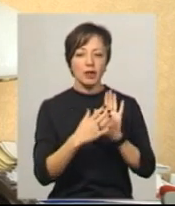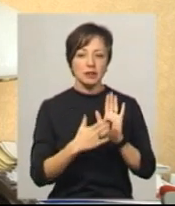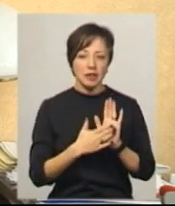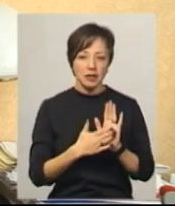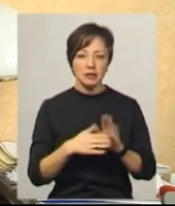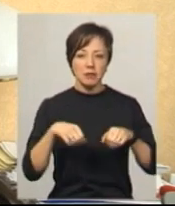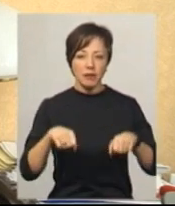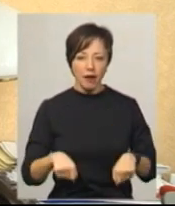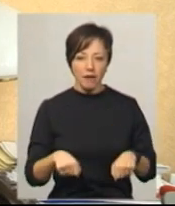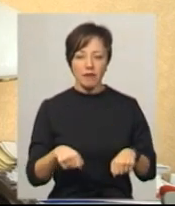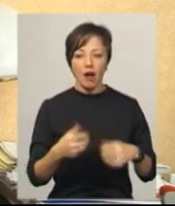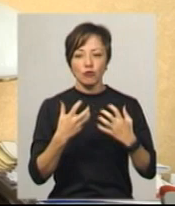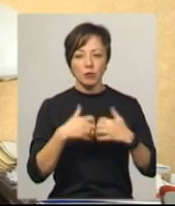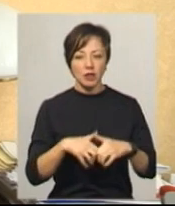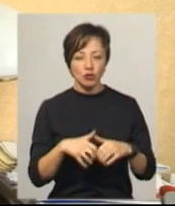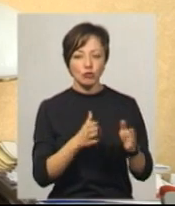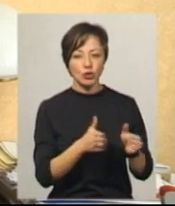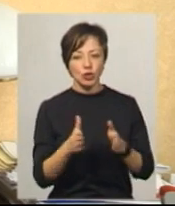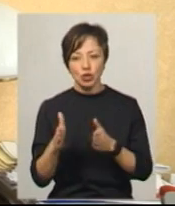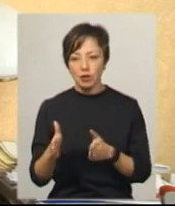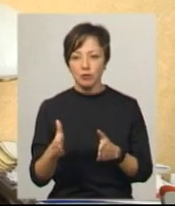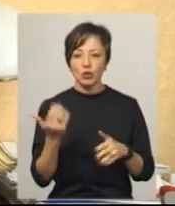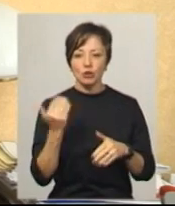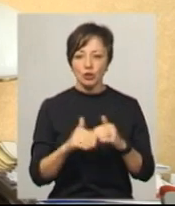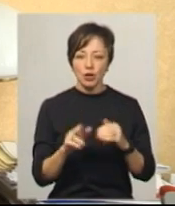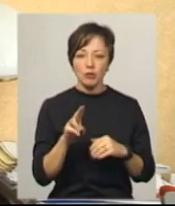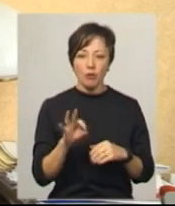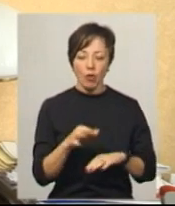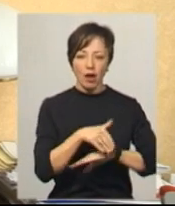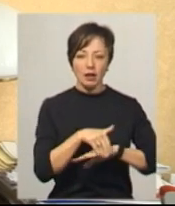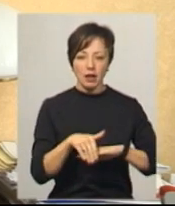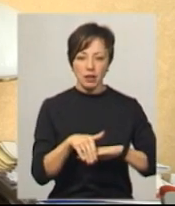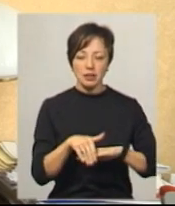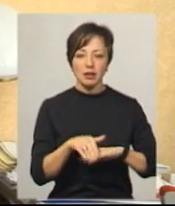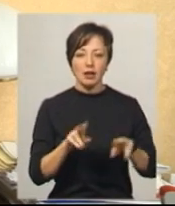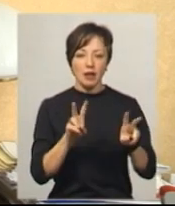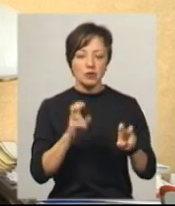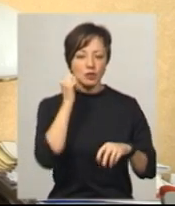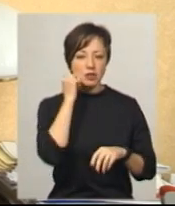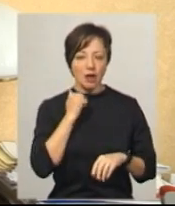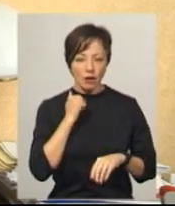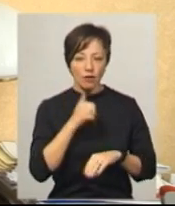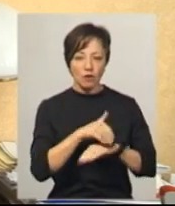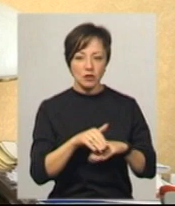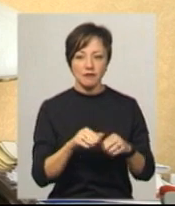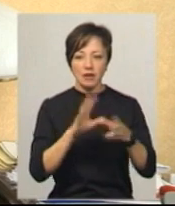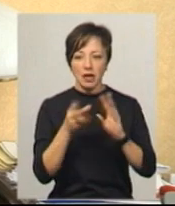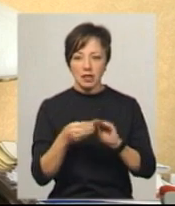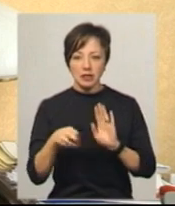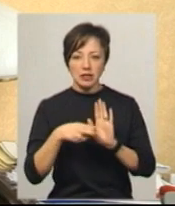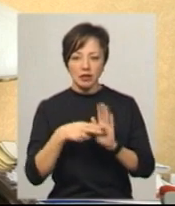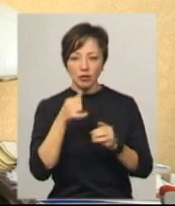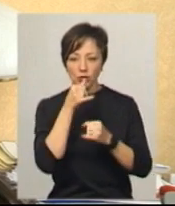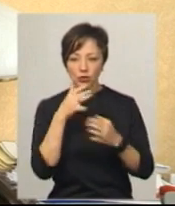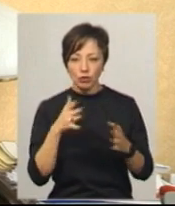речових прав в автоматичному режимі ми вже по адресі за назвою старої вулиці взагалі зареєструвати не